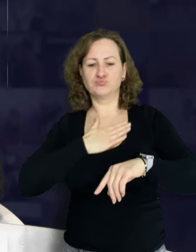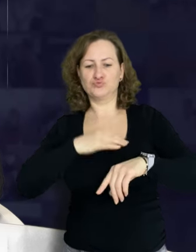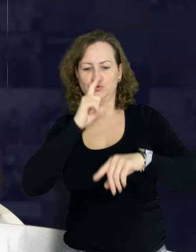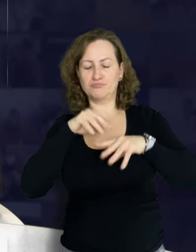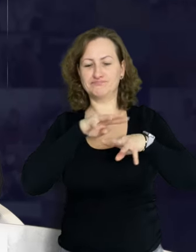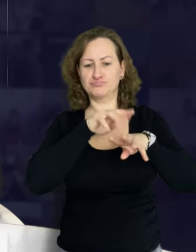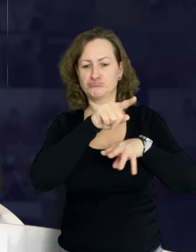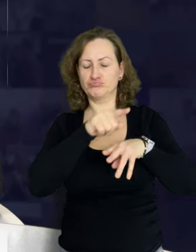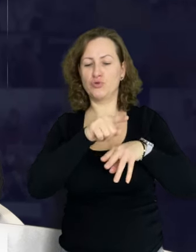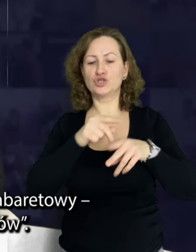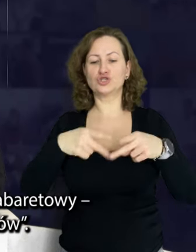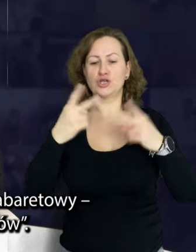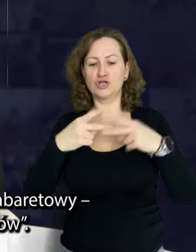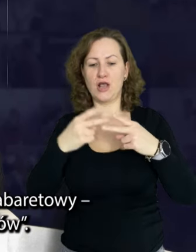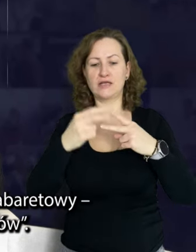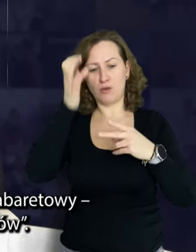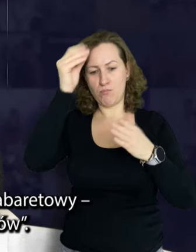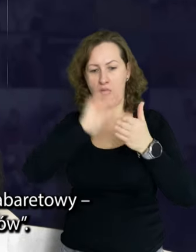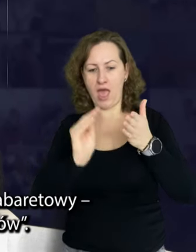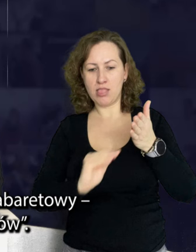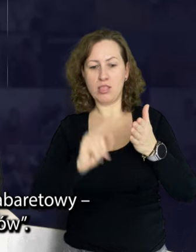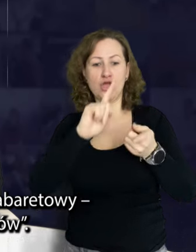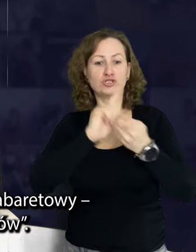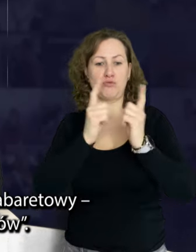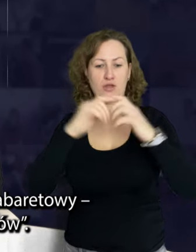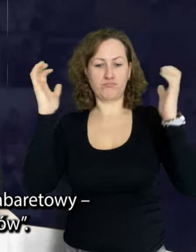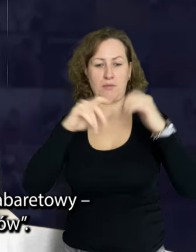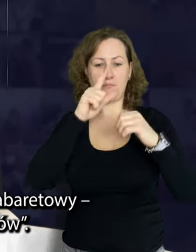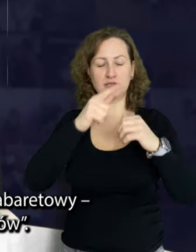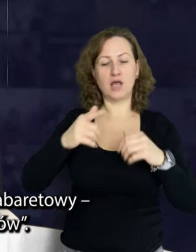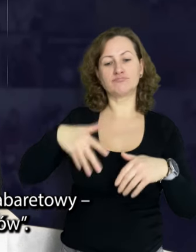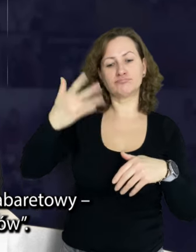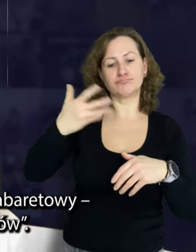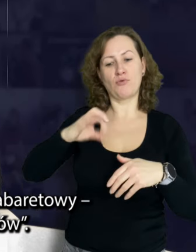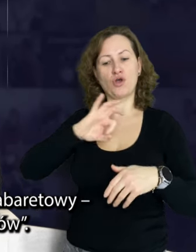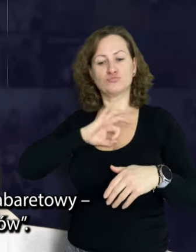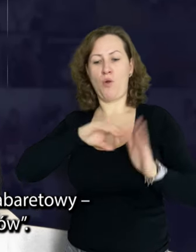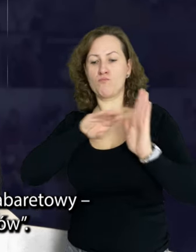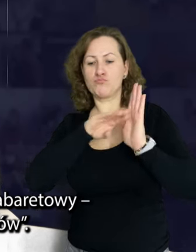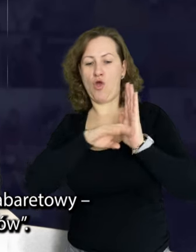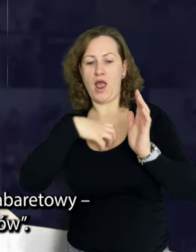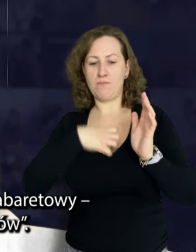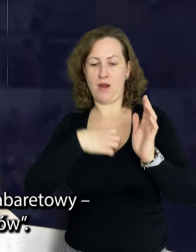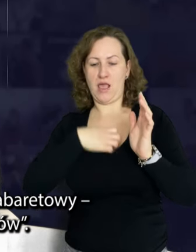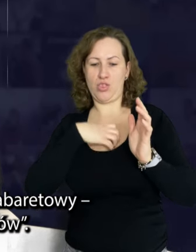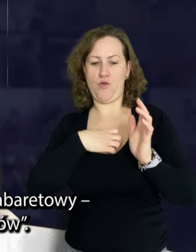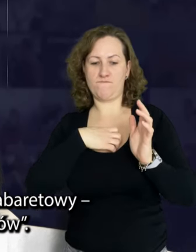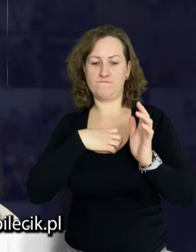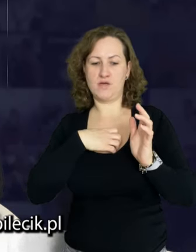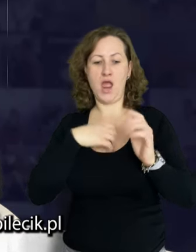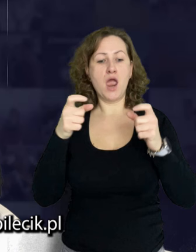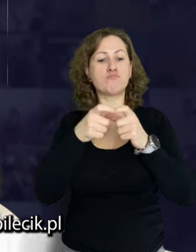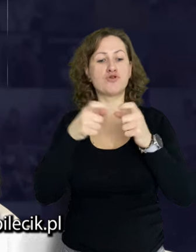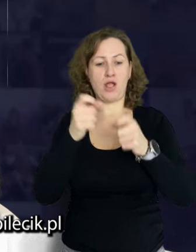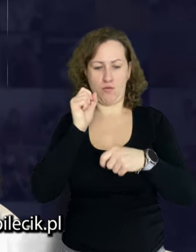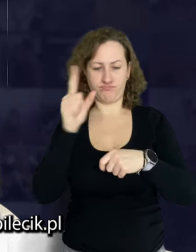Dziennikarz, poeta, satyryk. Podczas spotkania zaprezentuje swój autorski program kabaretowy stand-up pod nazwą Starość nie jest dla mięczaków.